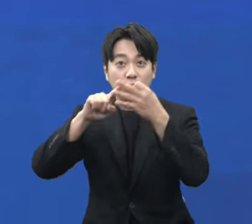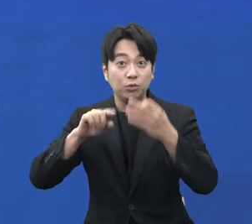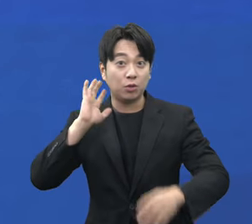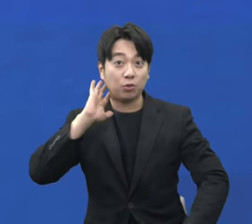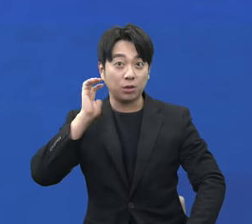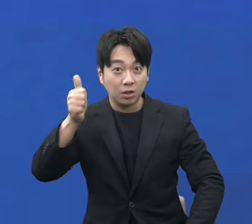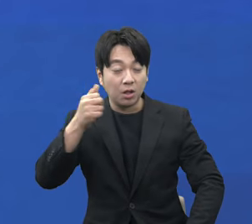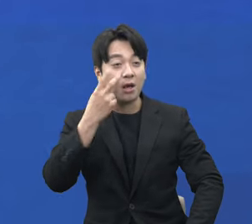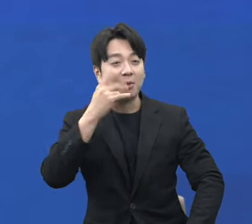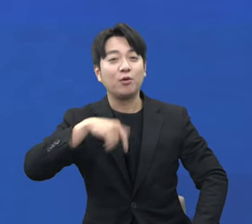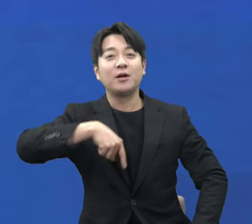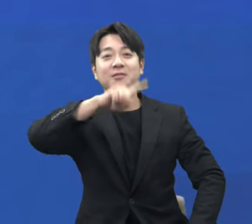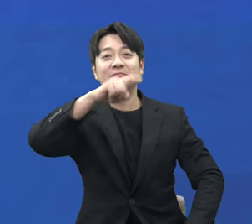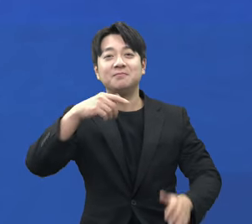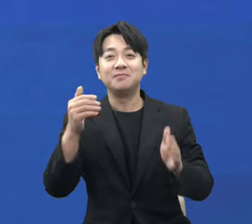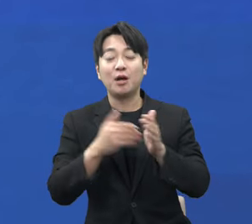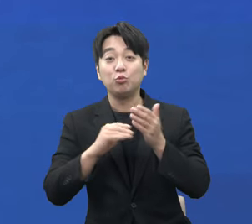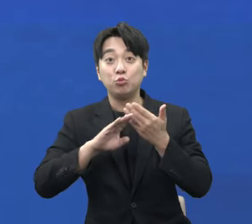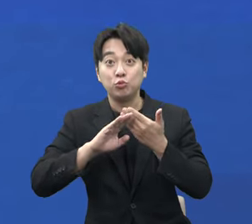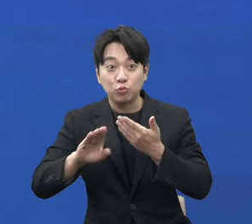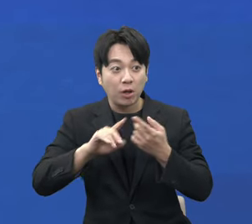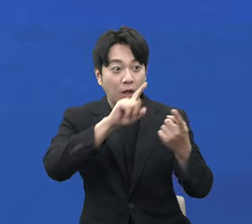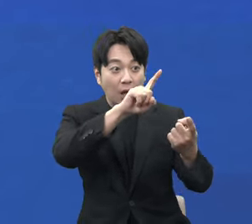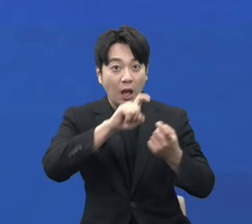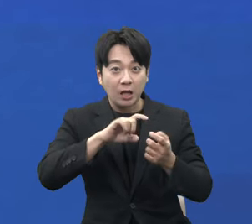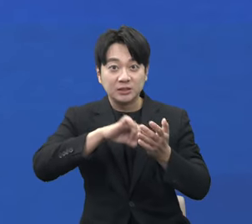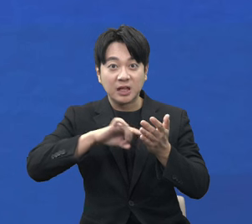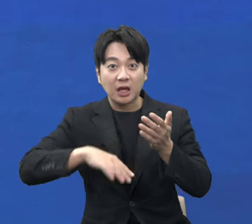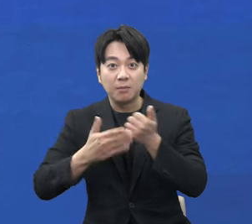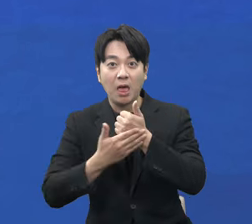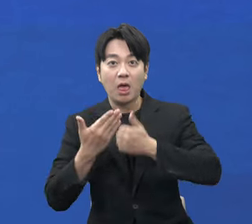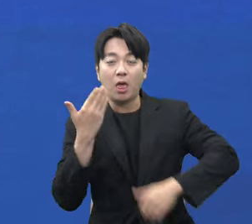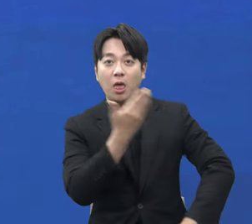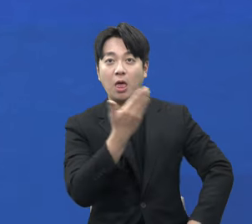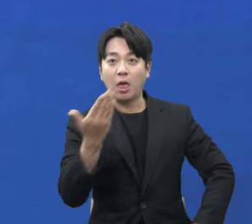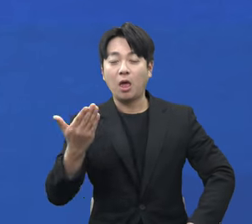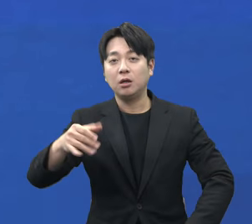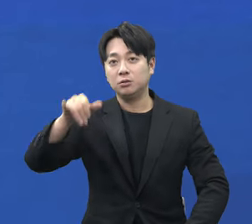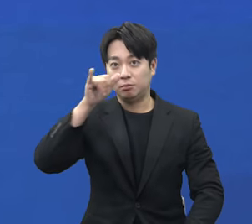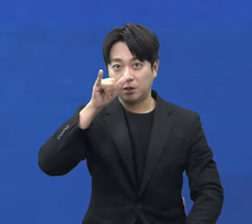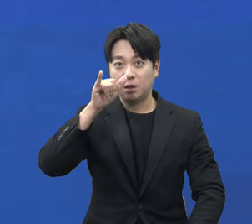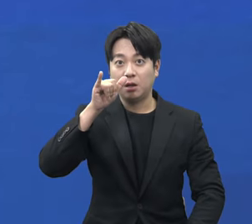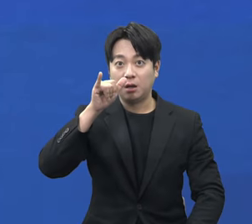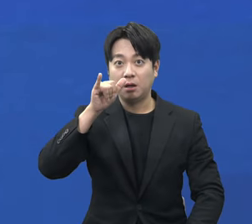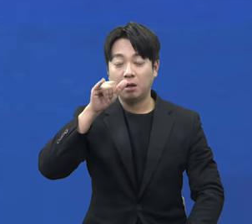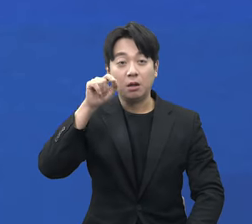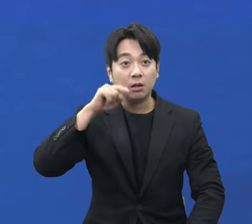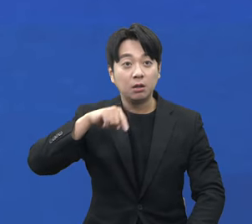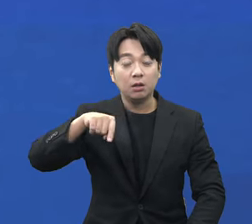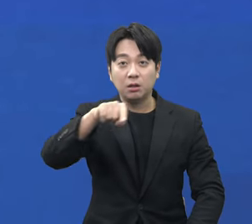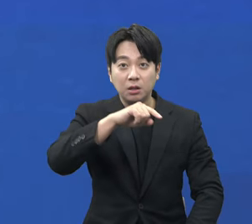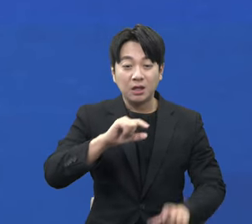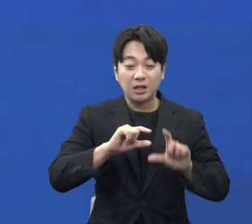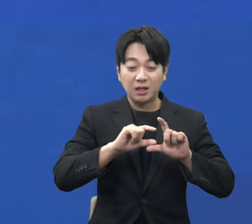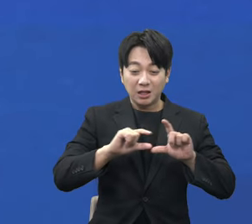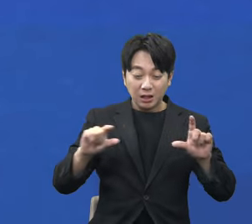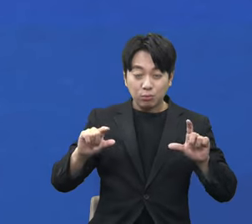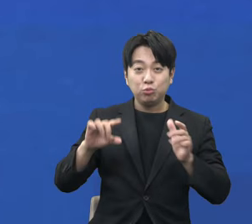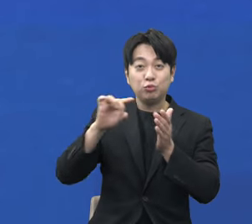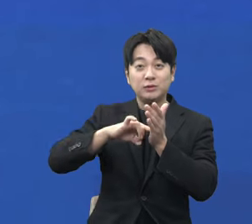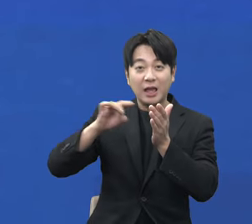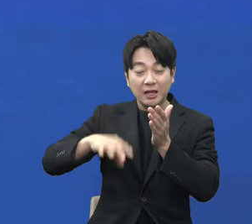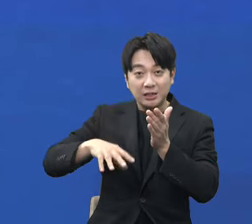품목이 대폭 풀리기 시작했습니다. 과거 사료 원료나 제한된 품목에서 시행되던 활당관세